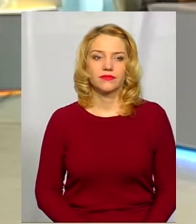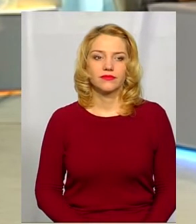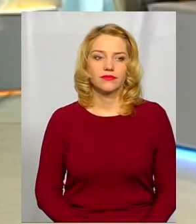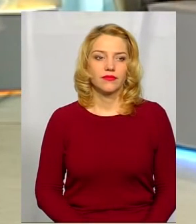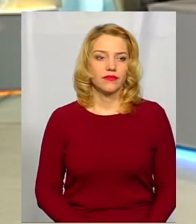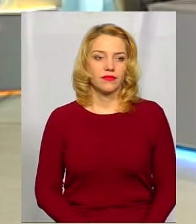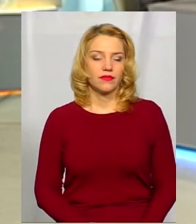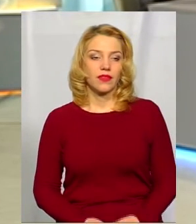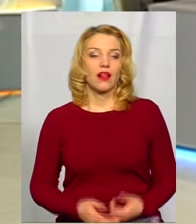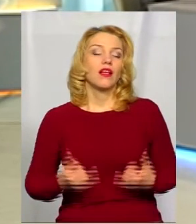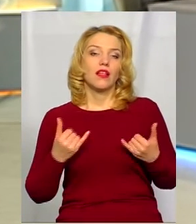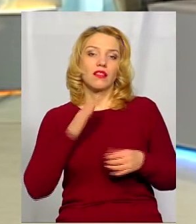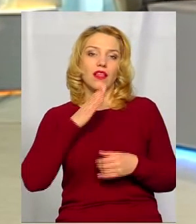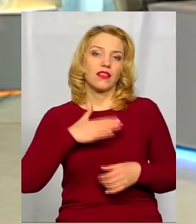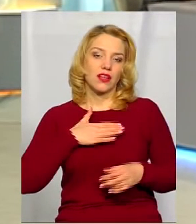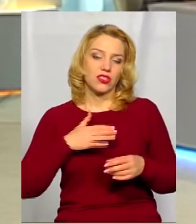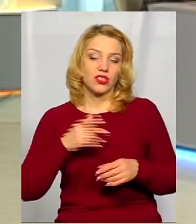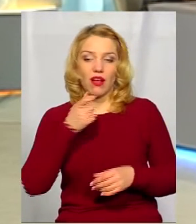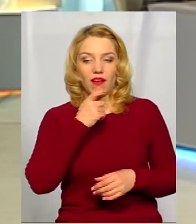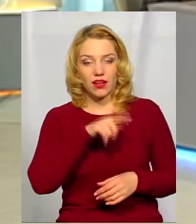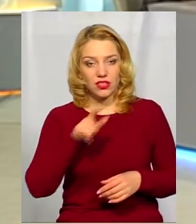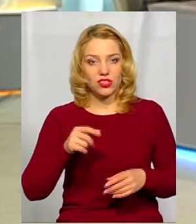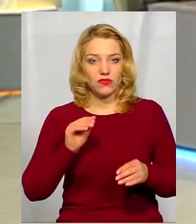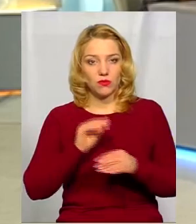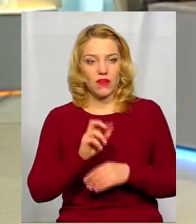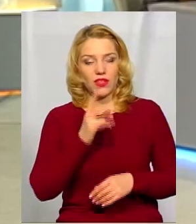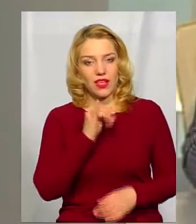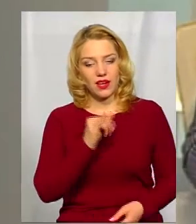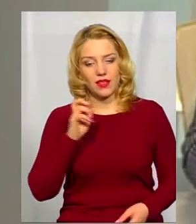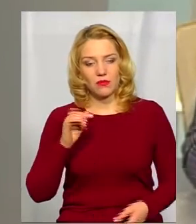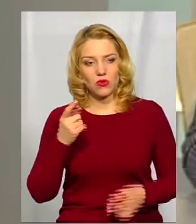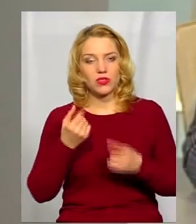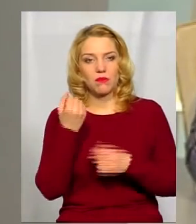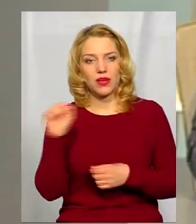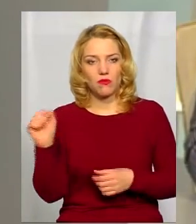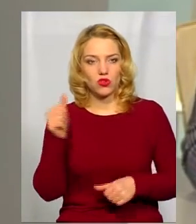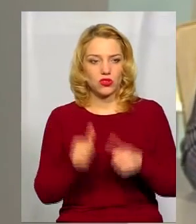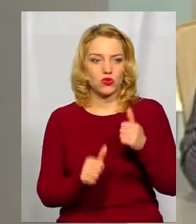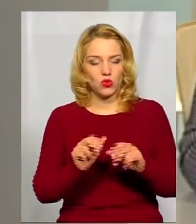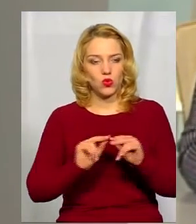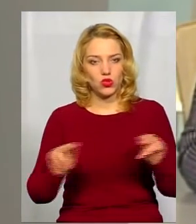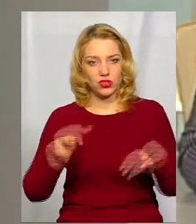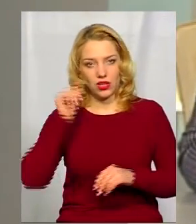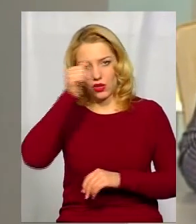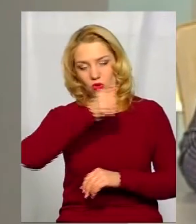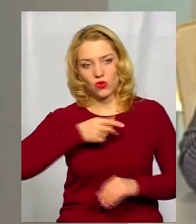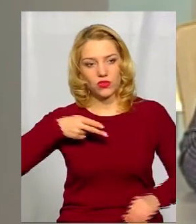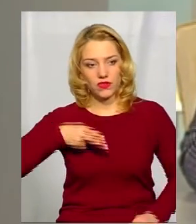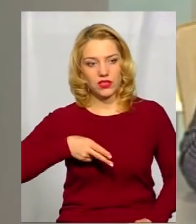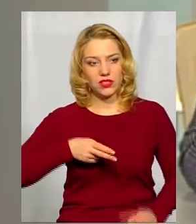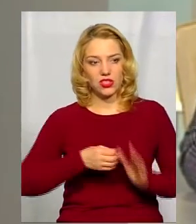Для наших глядачів я додам, що Ірина Бігус серед переможців конкурсу «Вчитель року